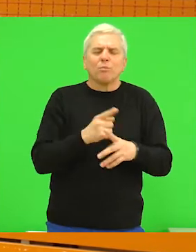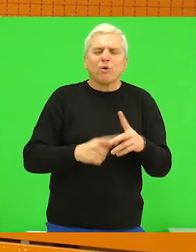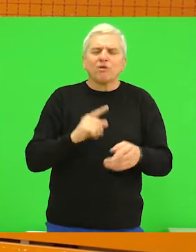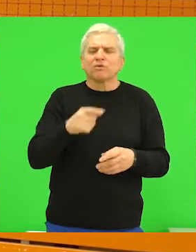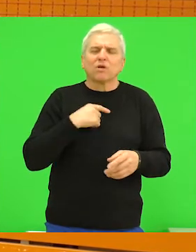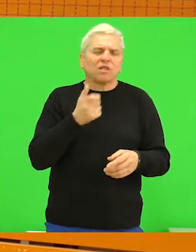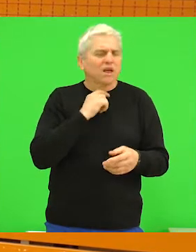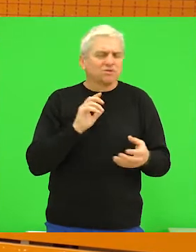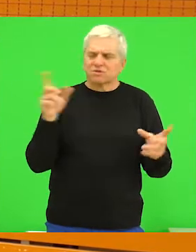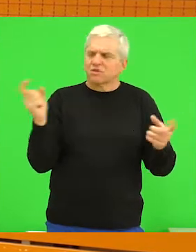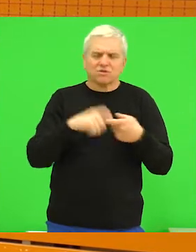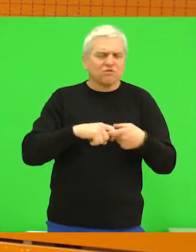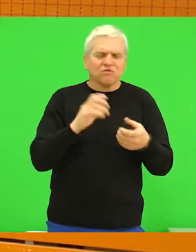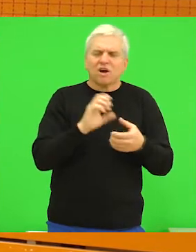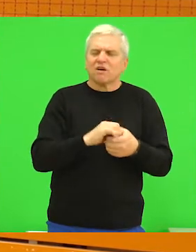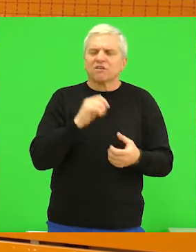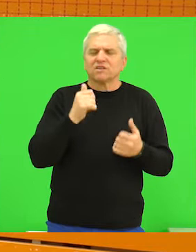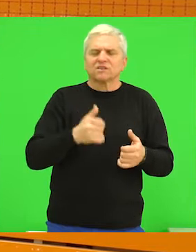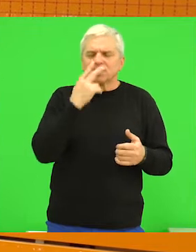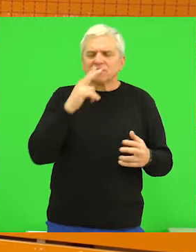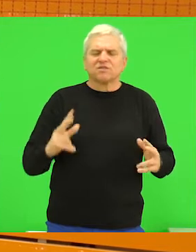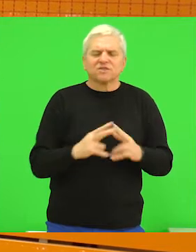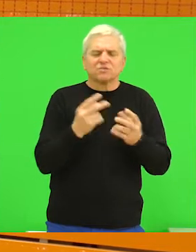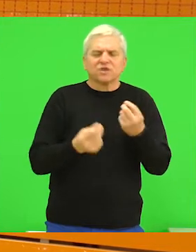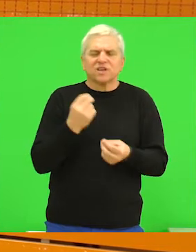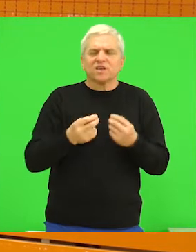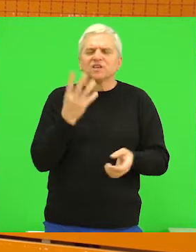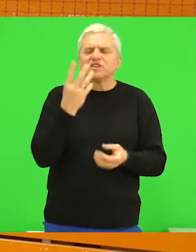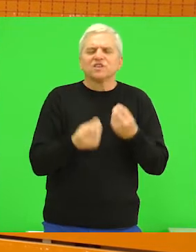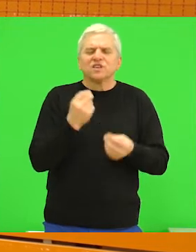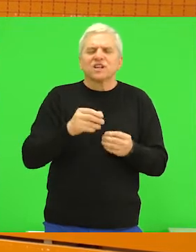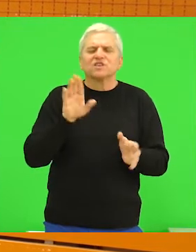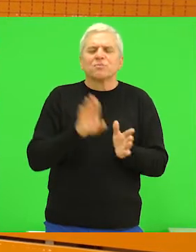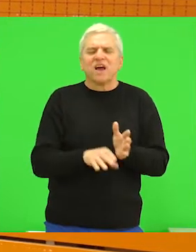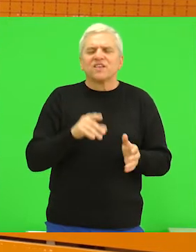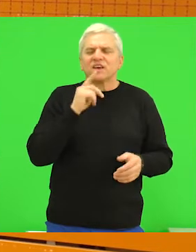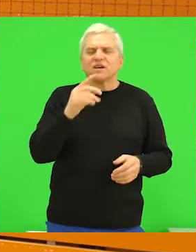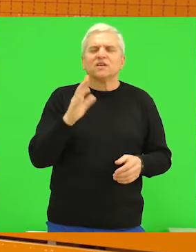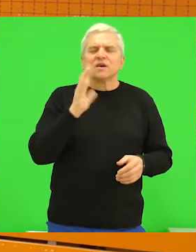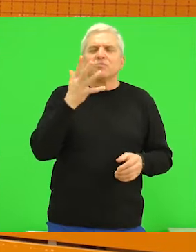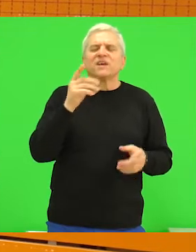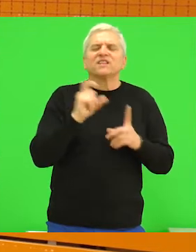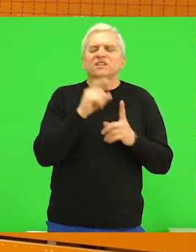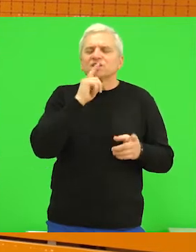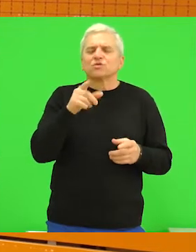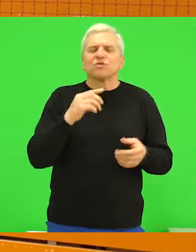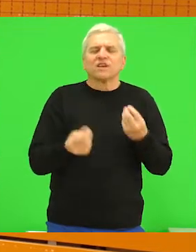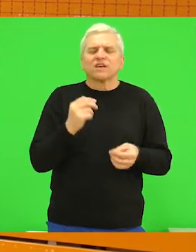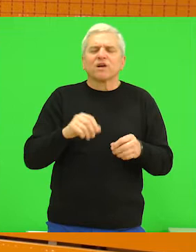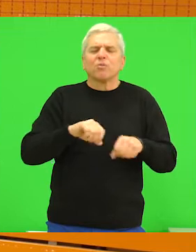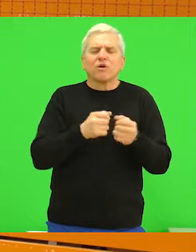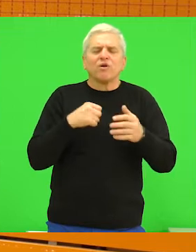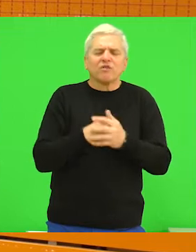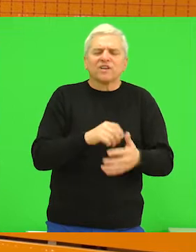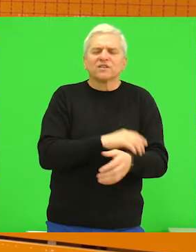nedostižno za nas. Prosto razdolo što smo danas u sretu igrali sa četiri grača manje, pet je bio Dražić koji je igrao